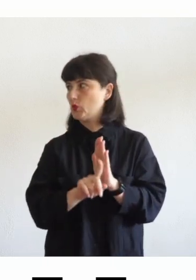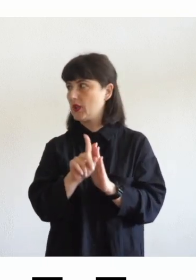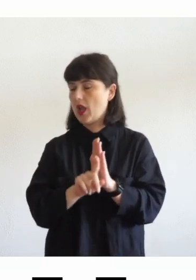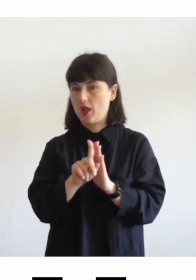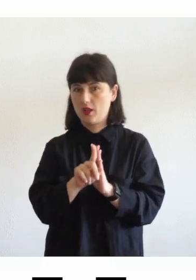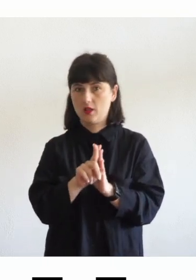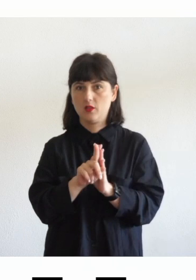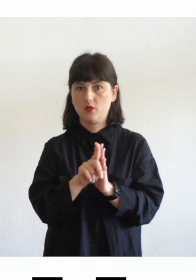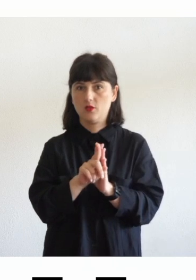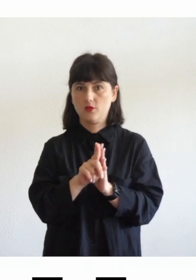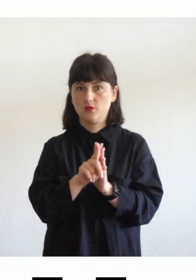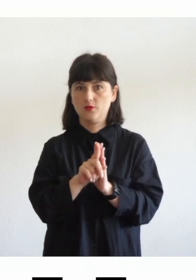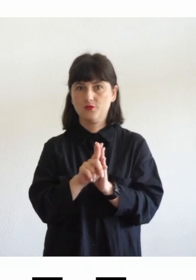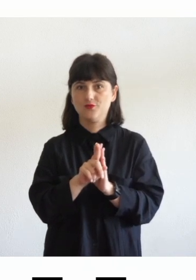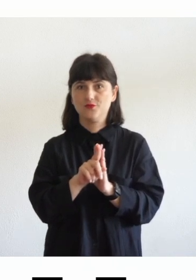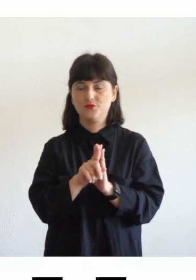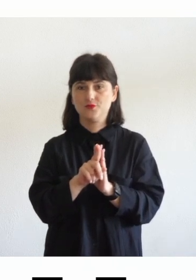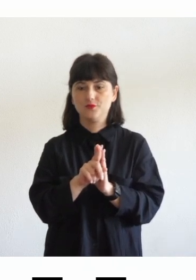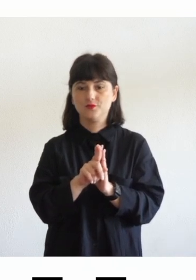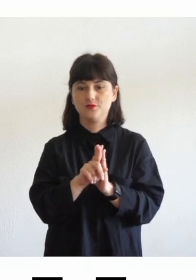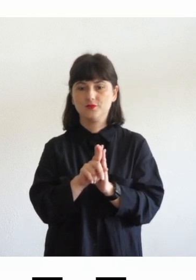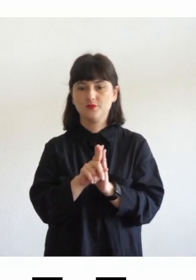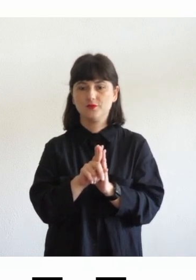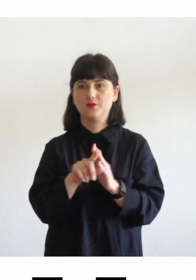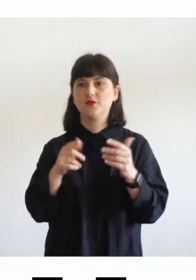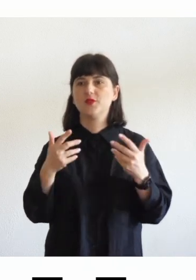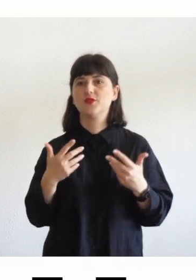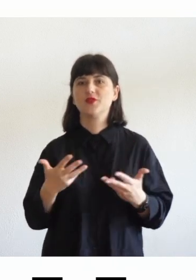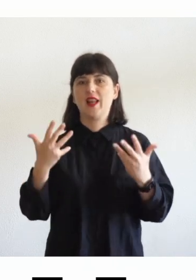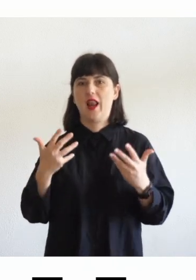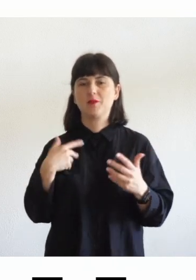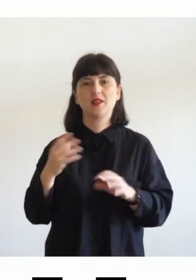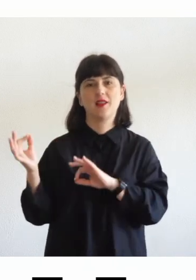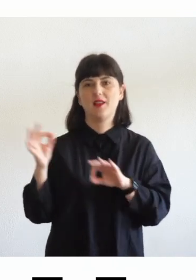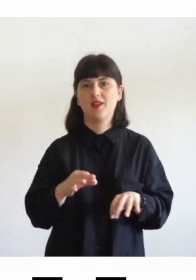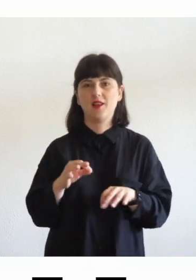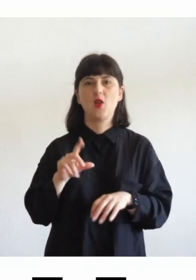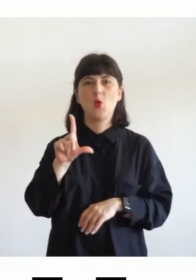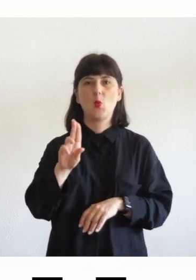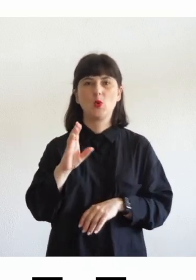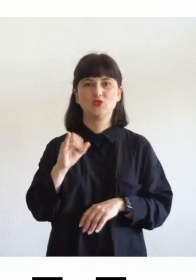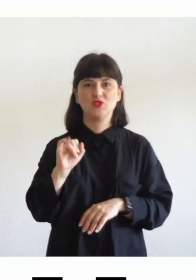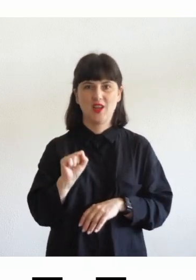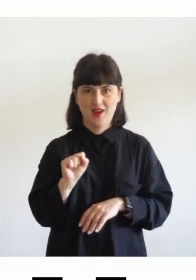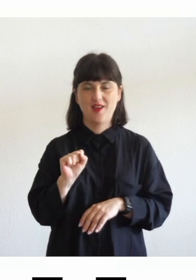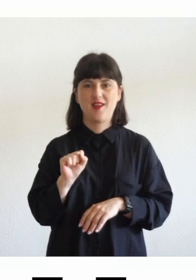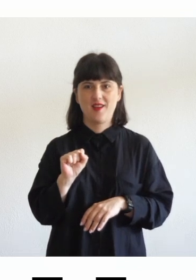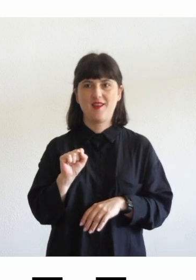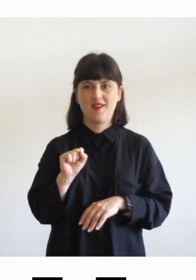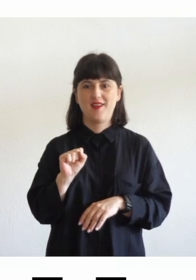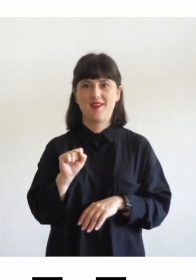immeritatamente abbiamo sostituito l'uscita che per fortuna è arrivata penso che sarà